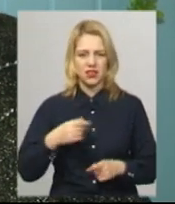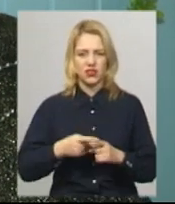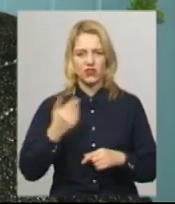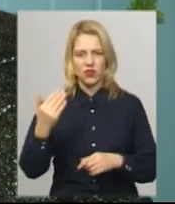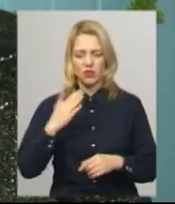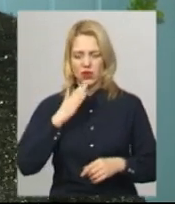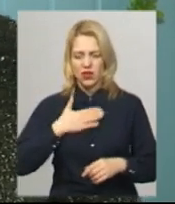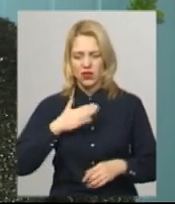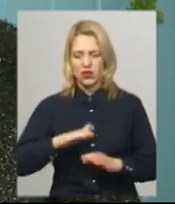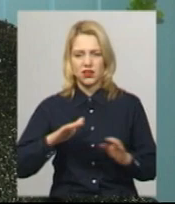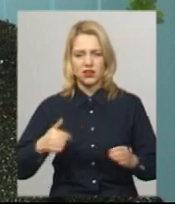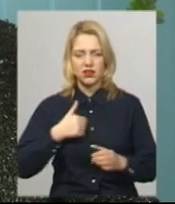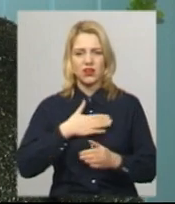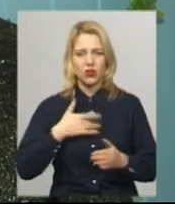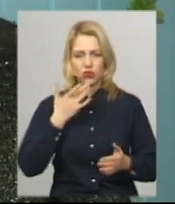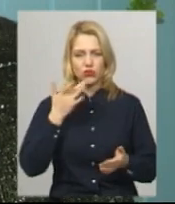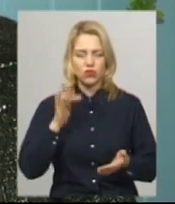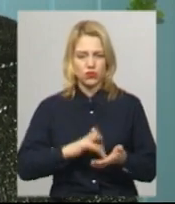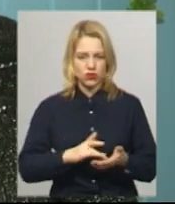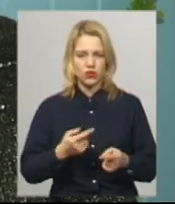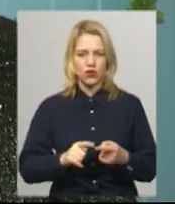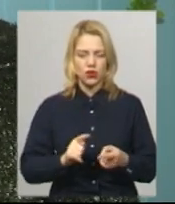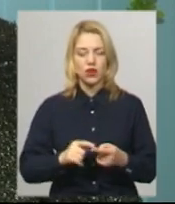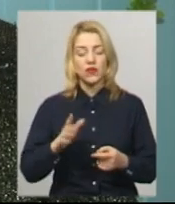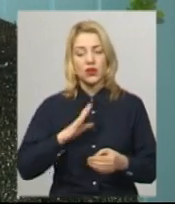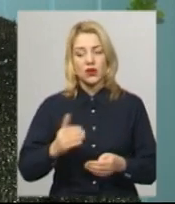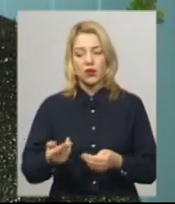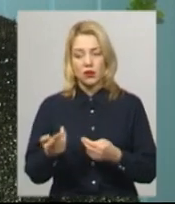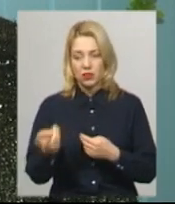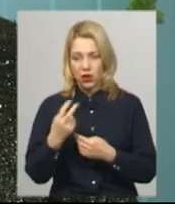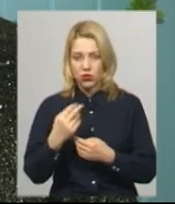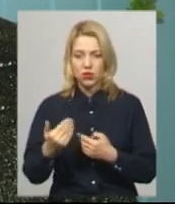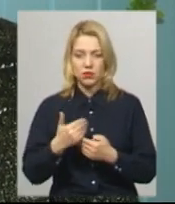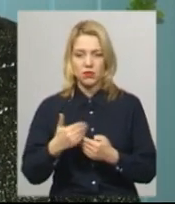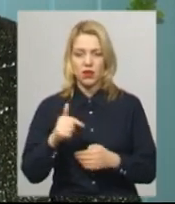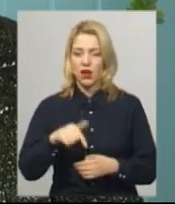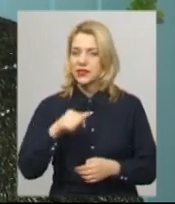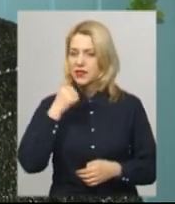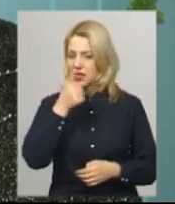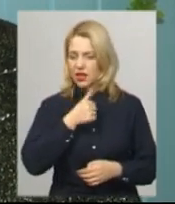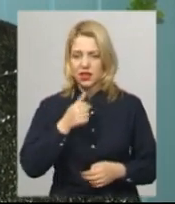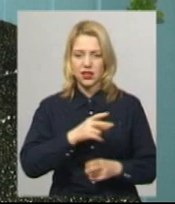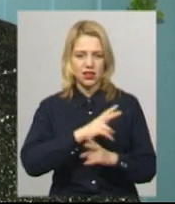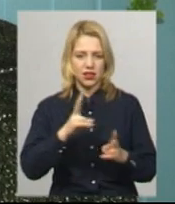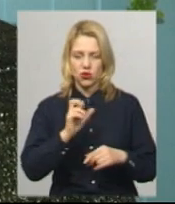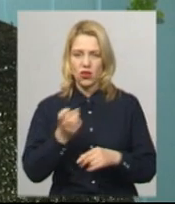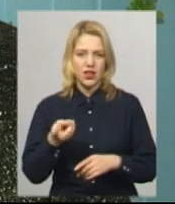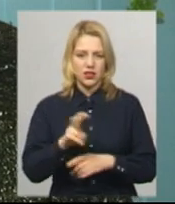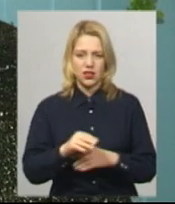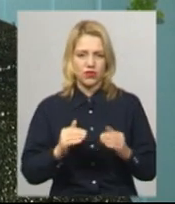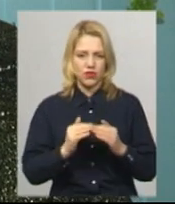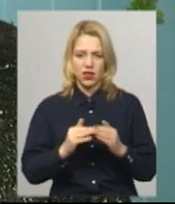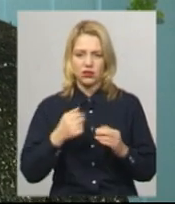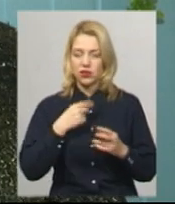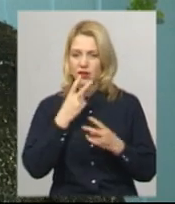хочу позору. Ну, це ми ще терпіли, вони ще приходили мені допомагати, я ще мовчала. А цей рік ніхто навіть не зайшов в хату, я їх